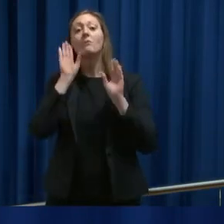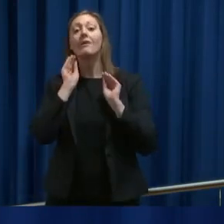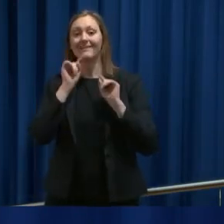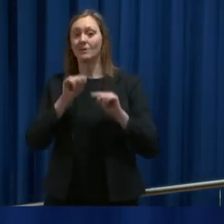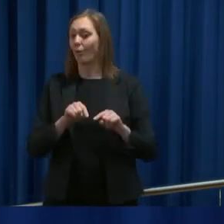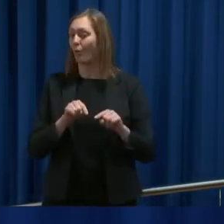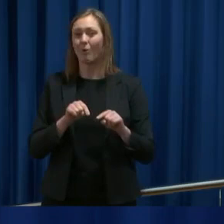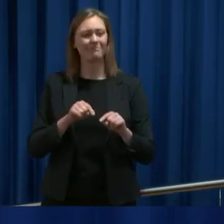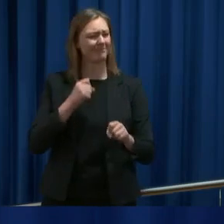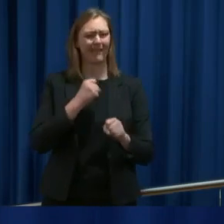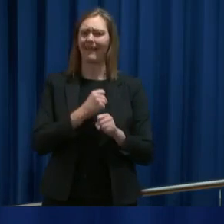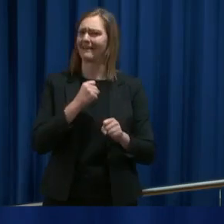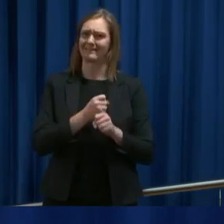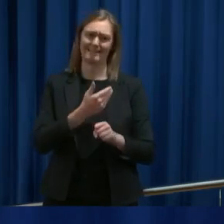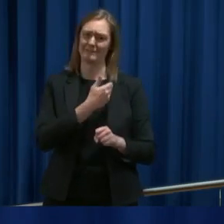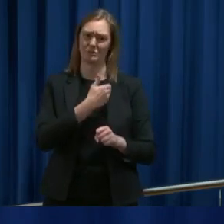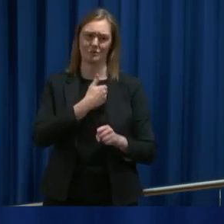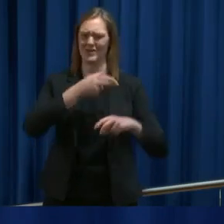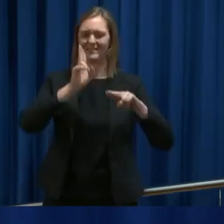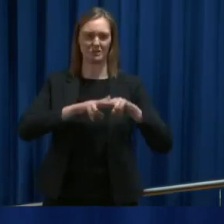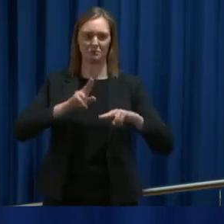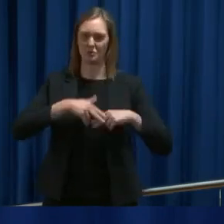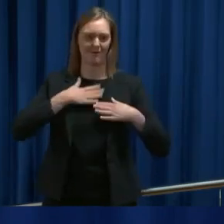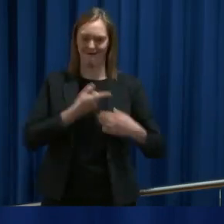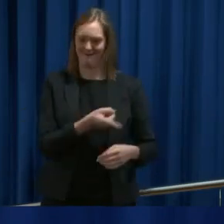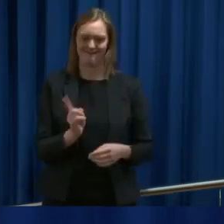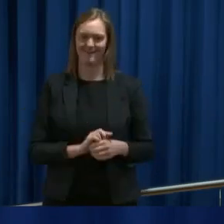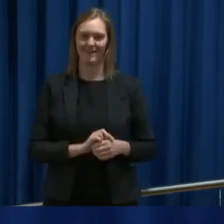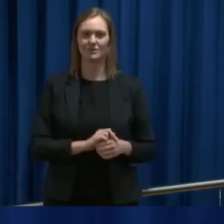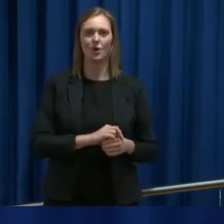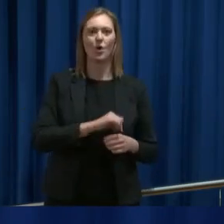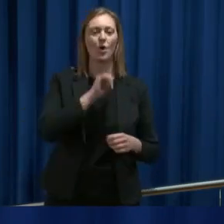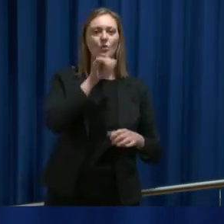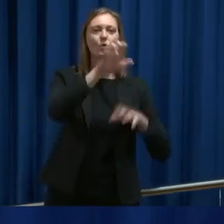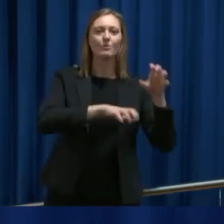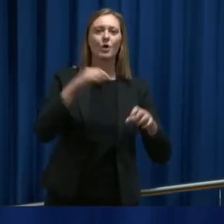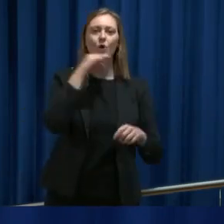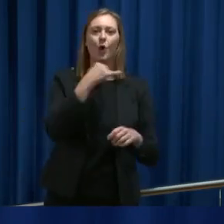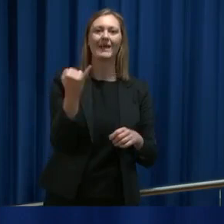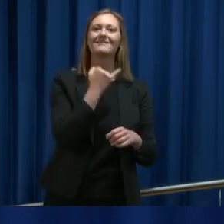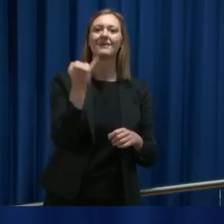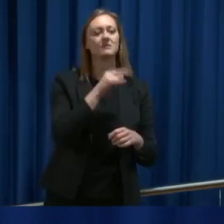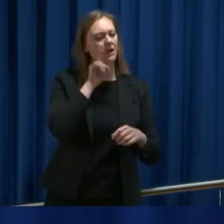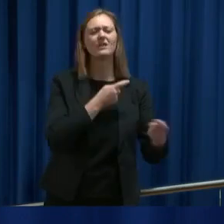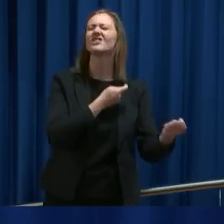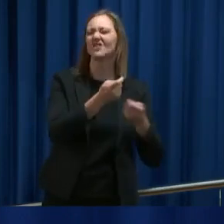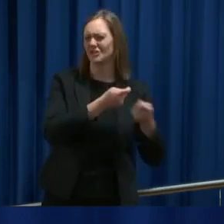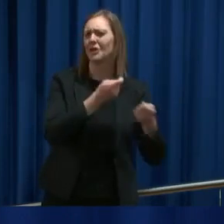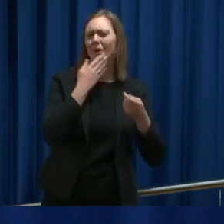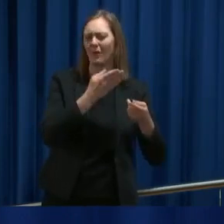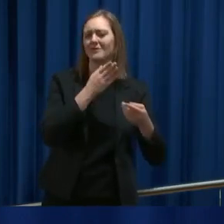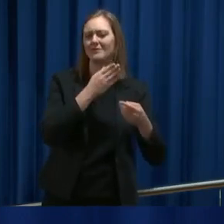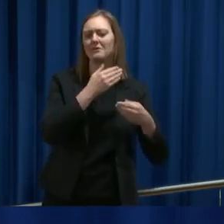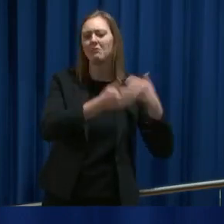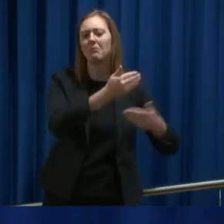så er det ikke egentlig så mye symptomer. Det betyr at for eksempel Torbjørn Isaksen nok vil kunne styre godt, også i de